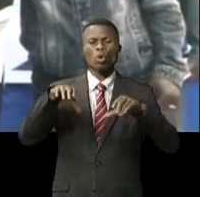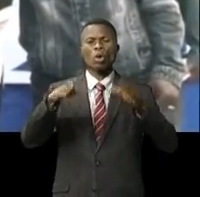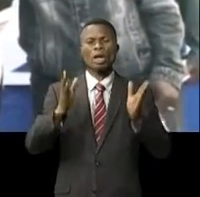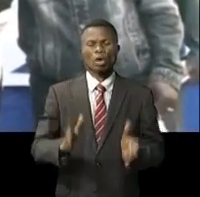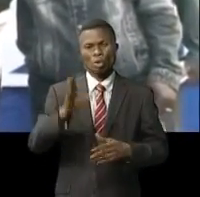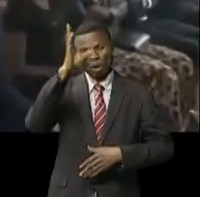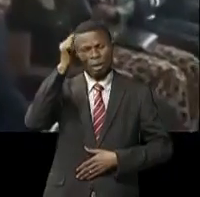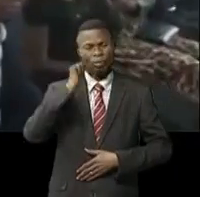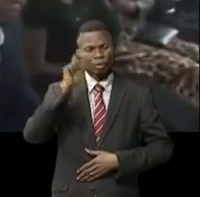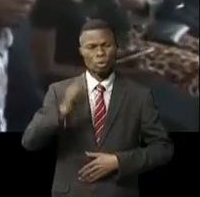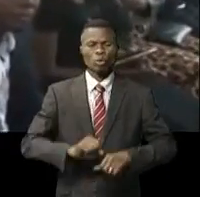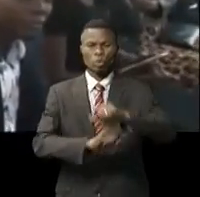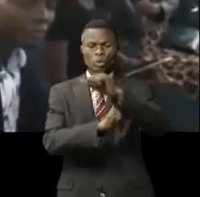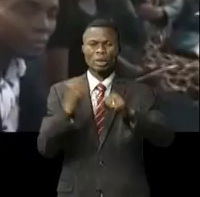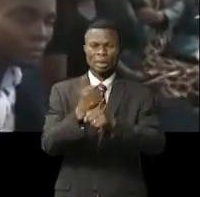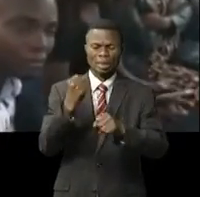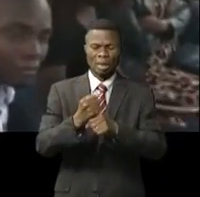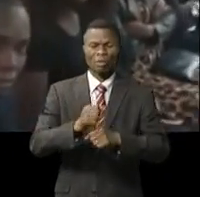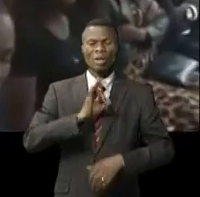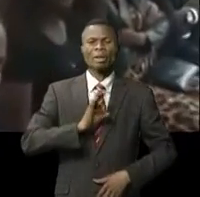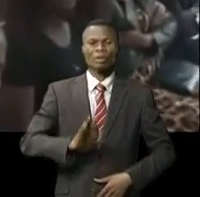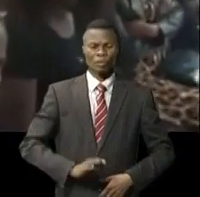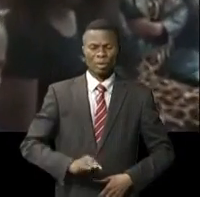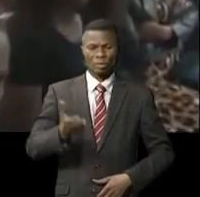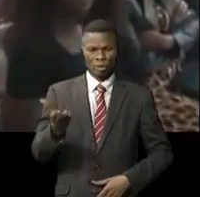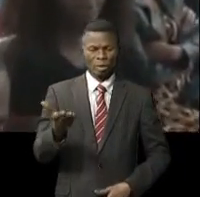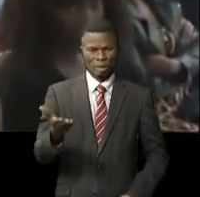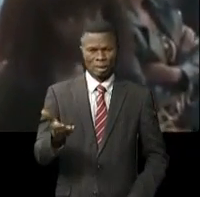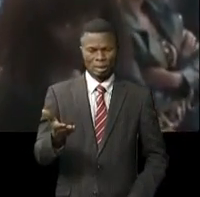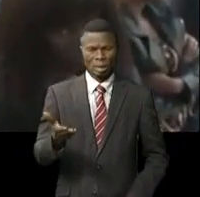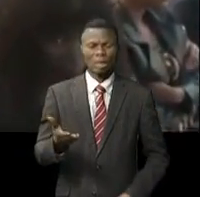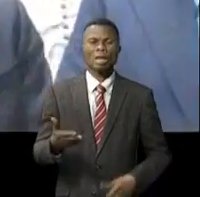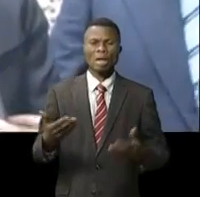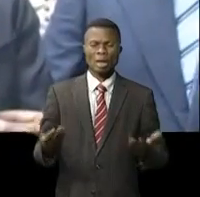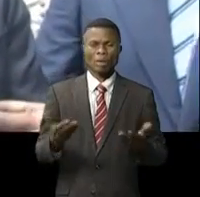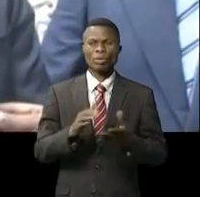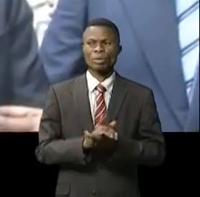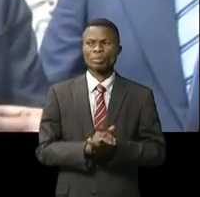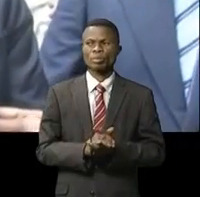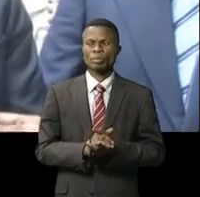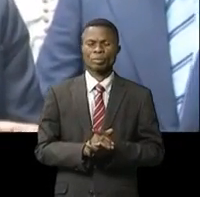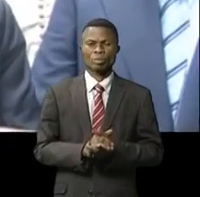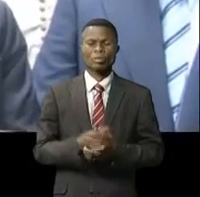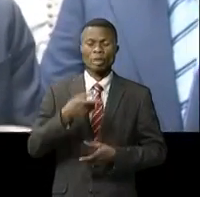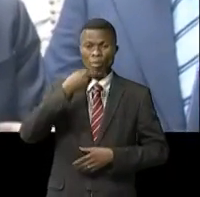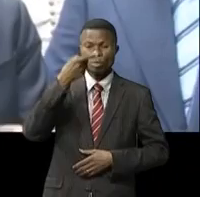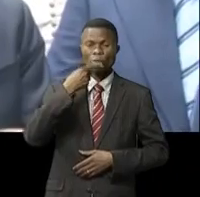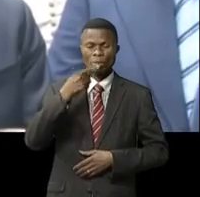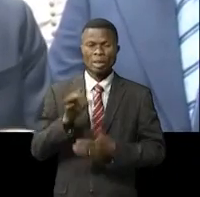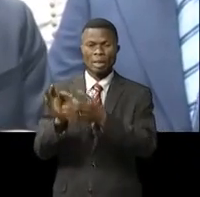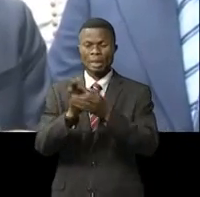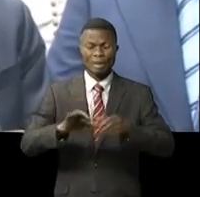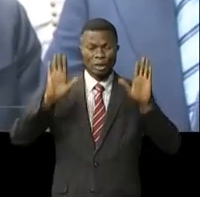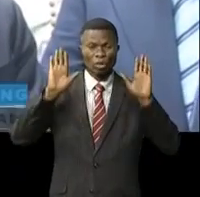central doivent soutenir les actions du chef de l'État, Félix Antoine Tshiseki de Tchilombo. Je parlais de l'Union